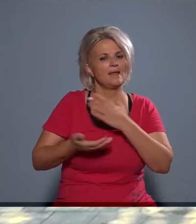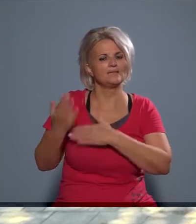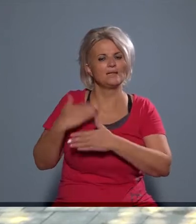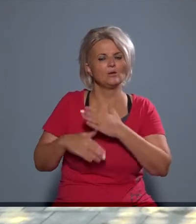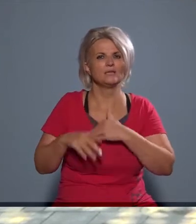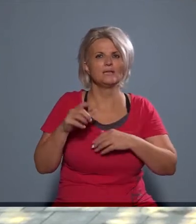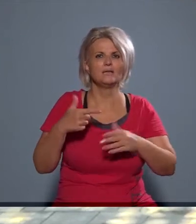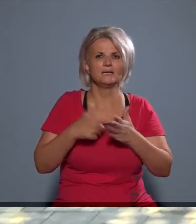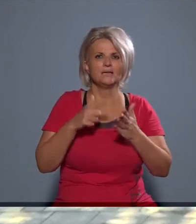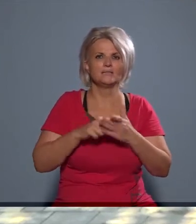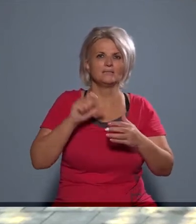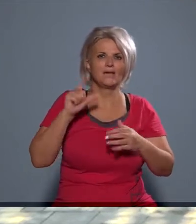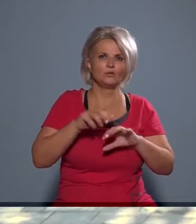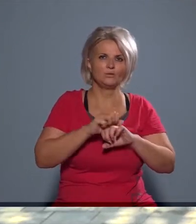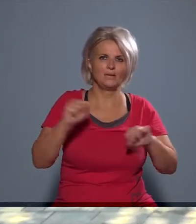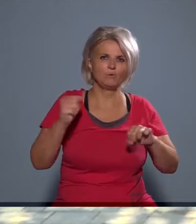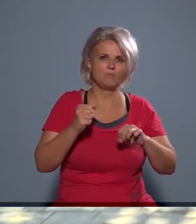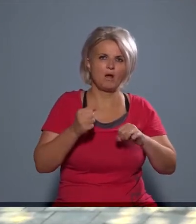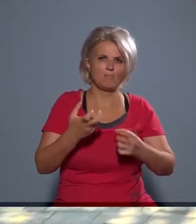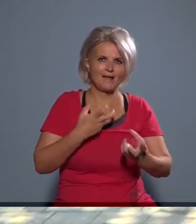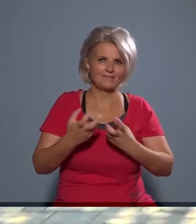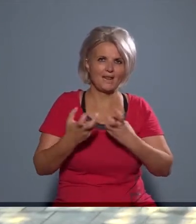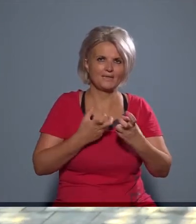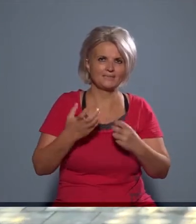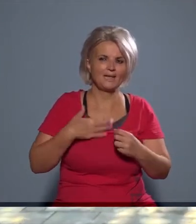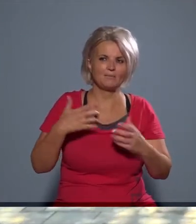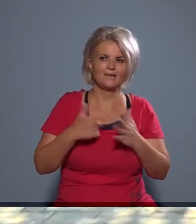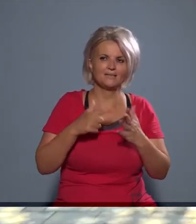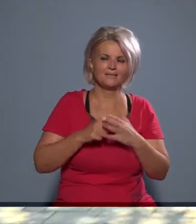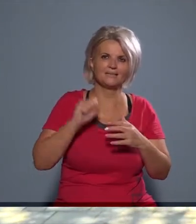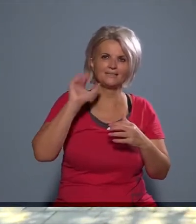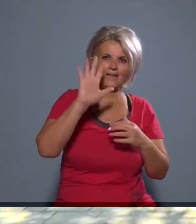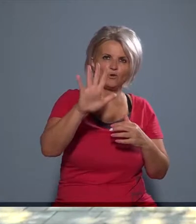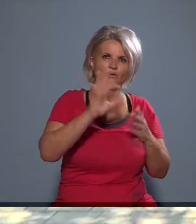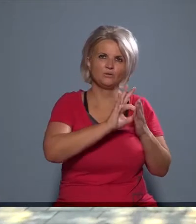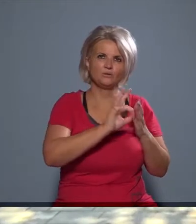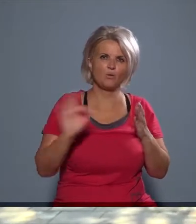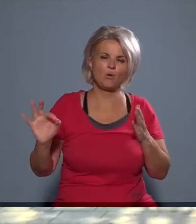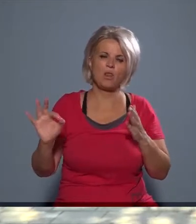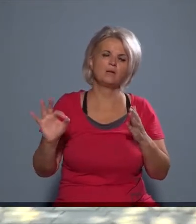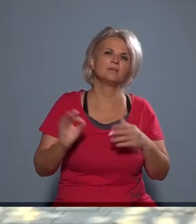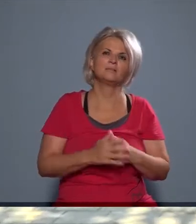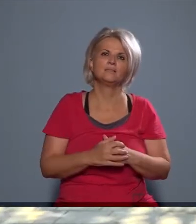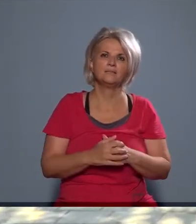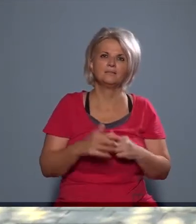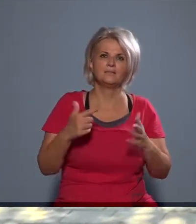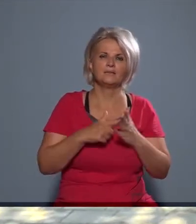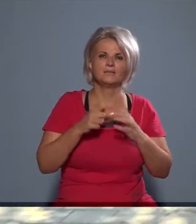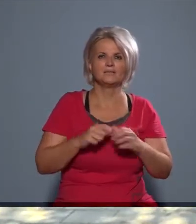több évvel ezelőtt volt, én 12-ben diplomáztam, és 2015-től